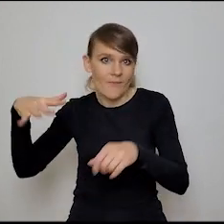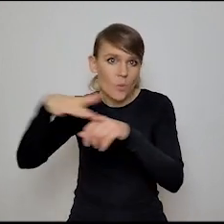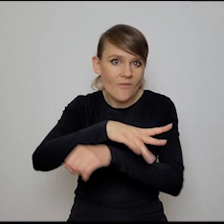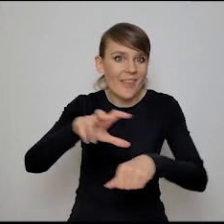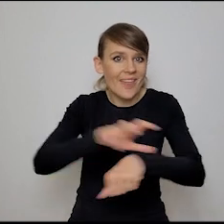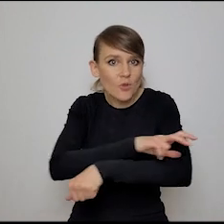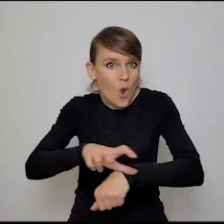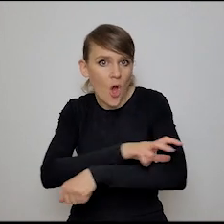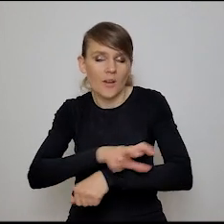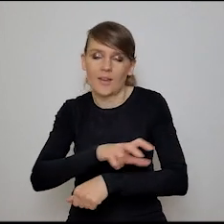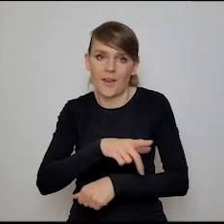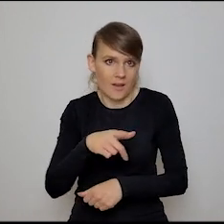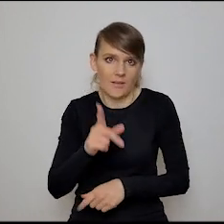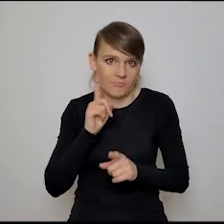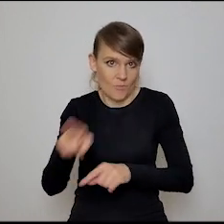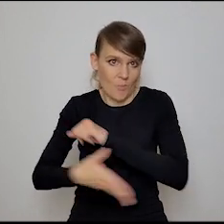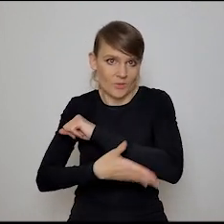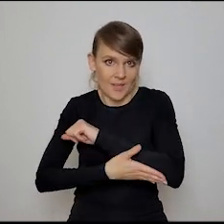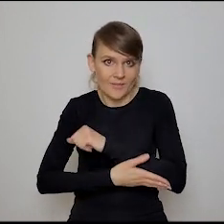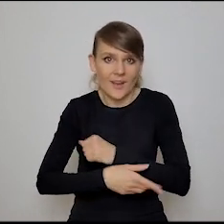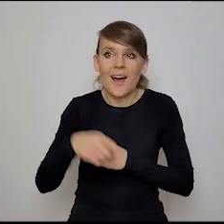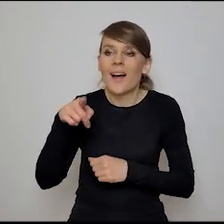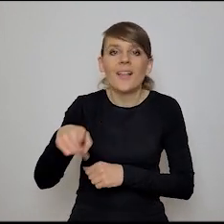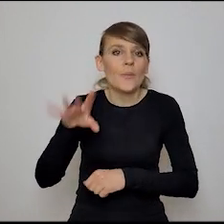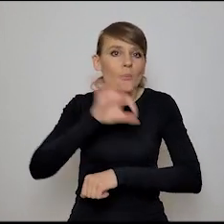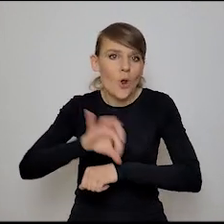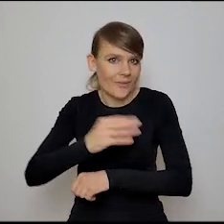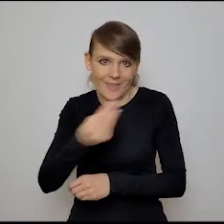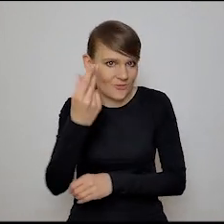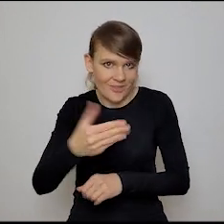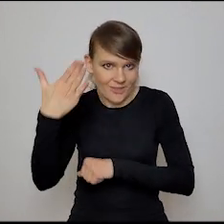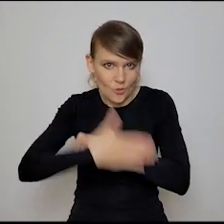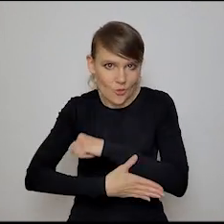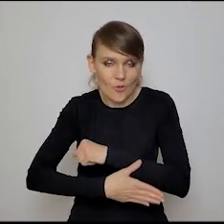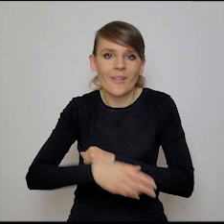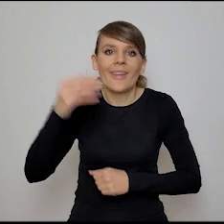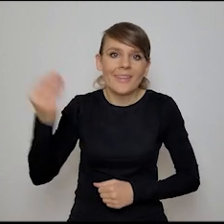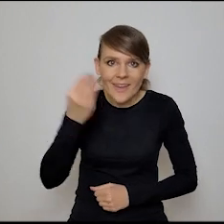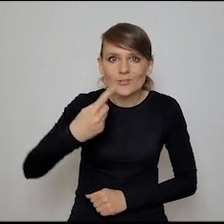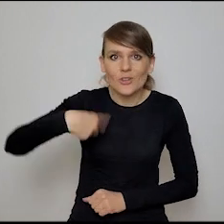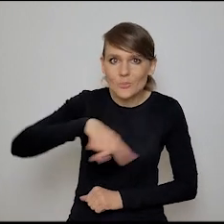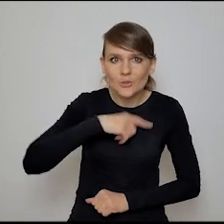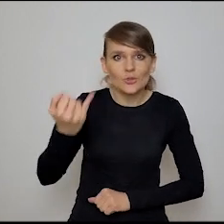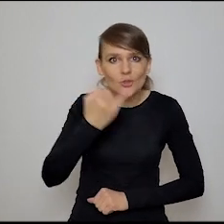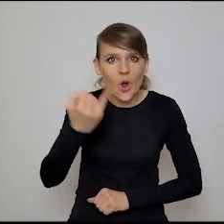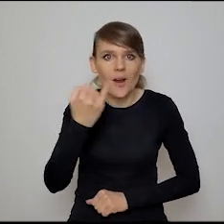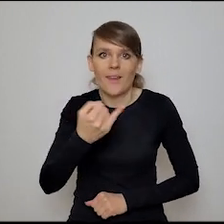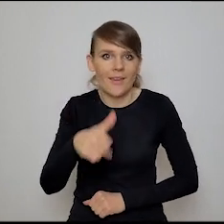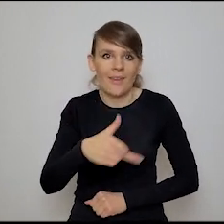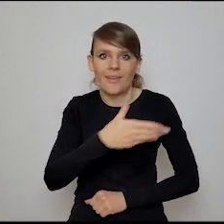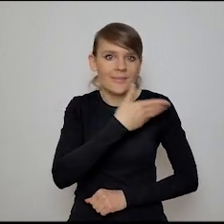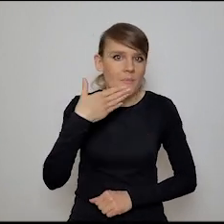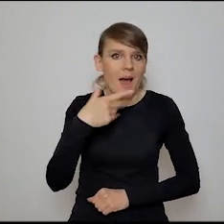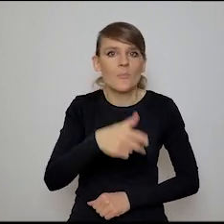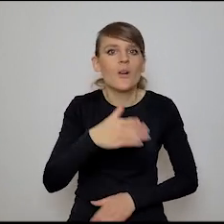fundamentalne. Zresztą to nie jest projekt doprowadzony do końca jeszcze cały czas. To znaczy jeszcze jesteśmy ciągle w miejscu, gdzie nie mamy tej